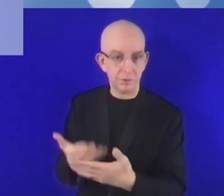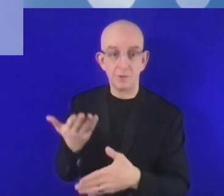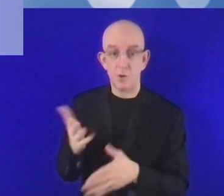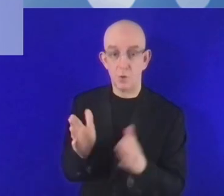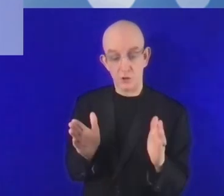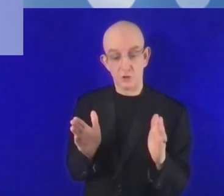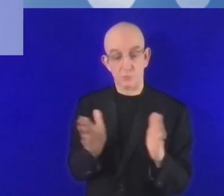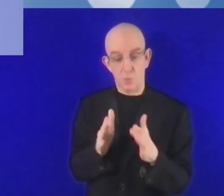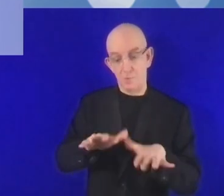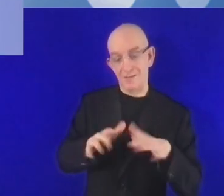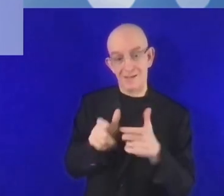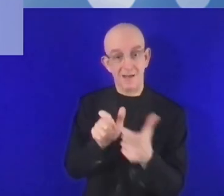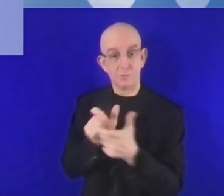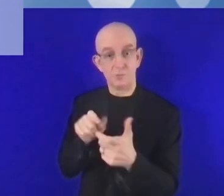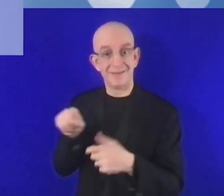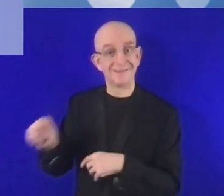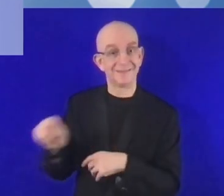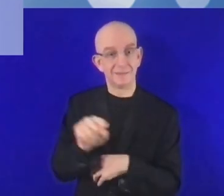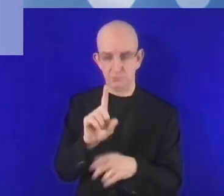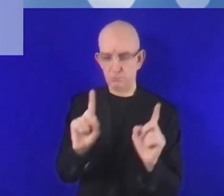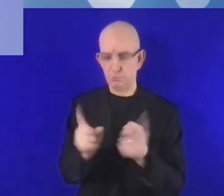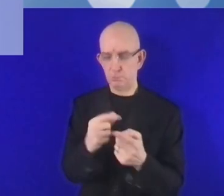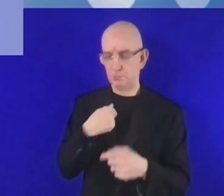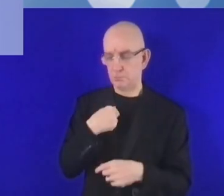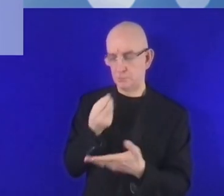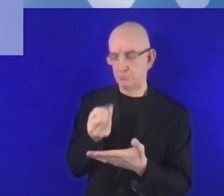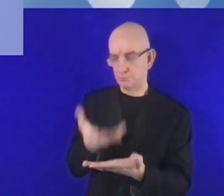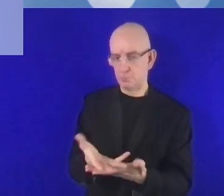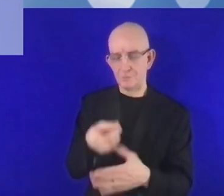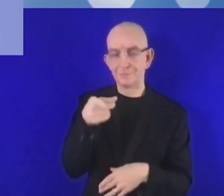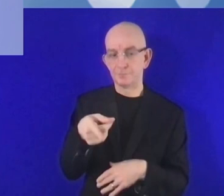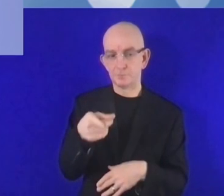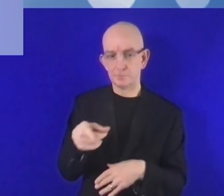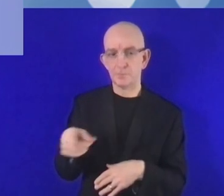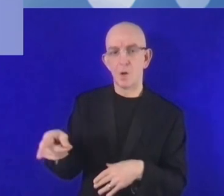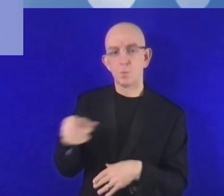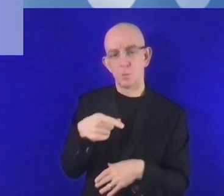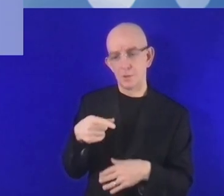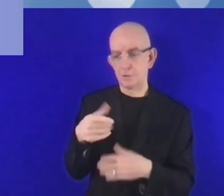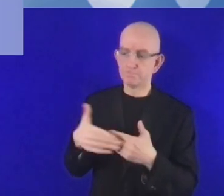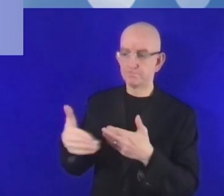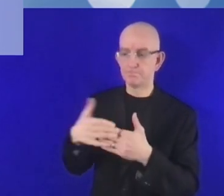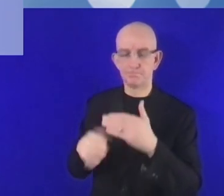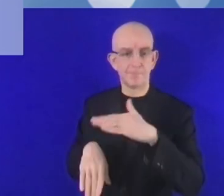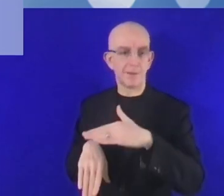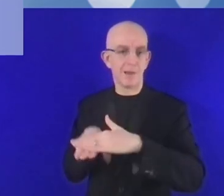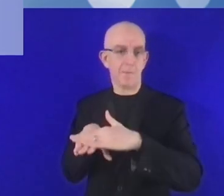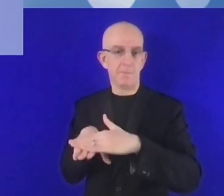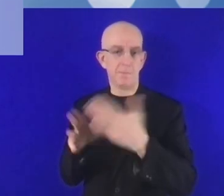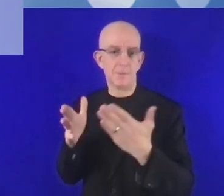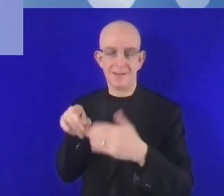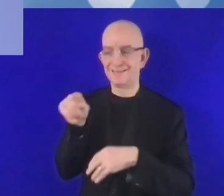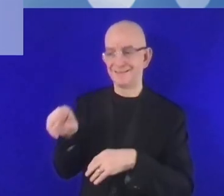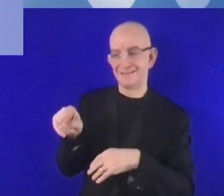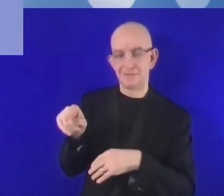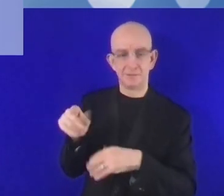استشارية كبيرة في هذا الجانب الفني في قطع الشركات الصغيرة والمتوسطة.